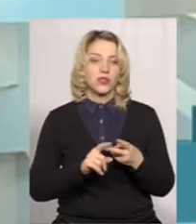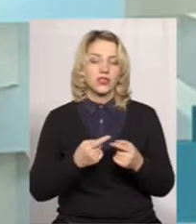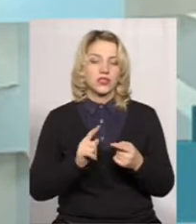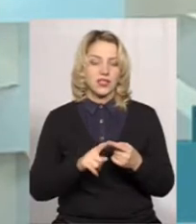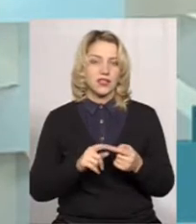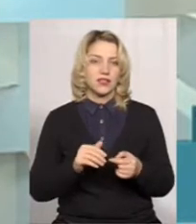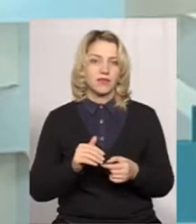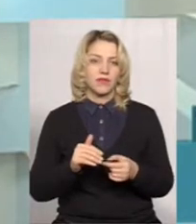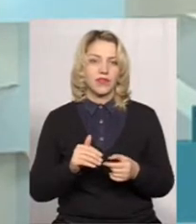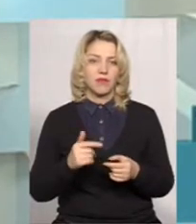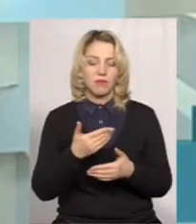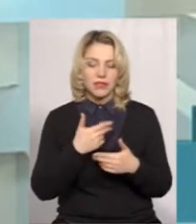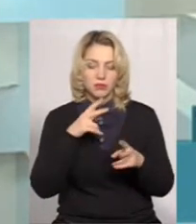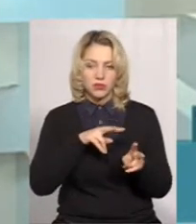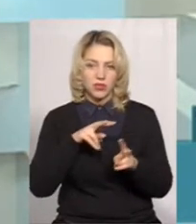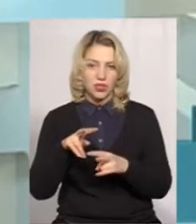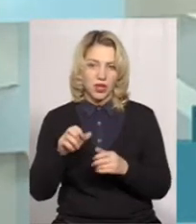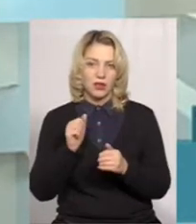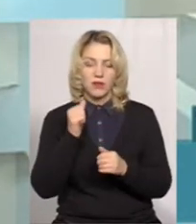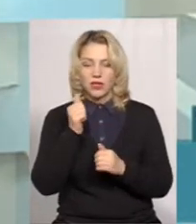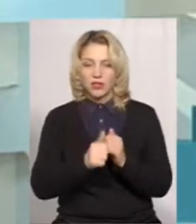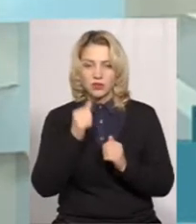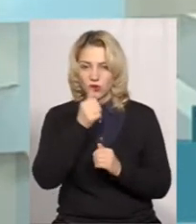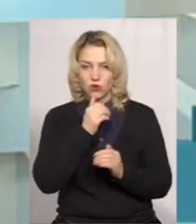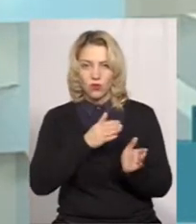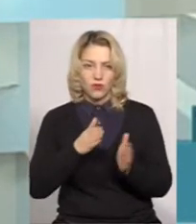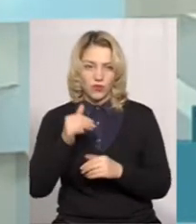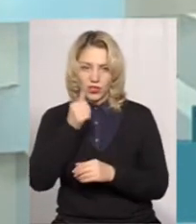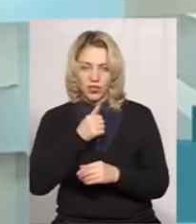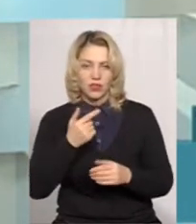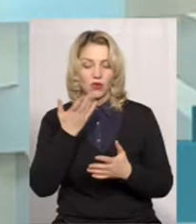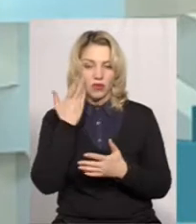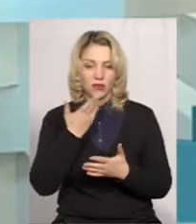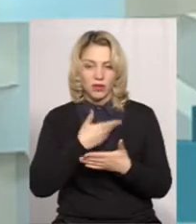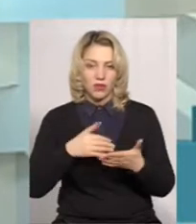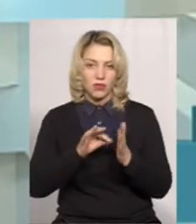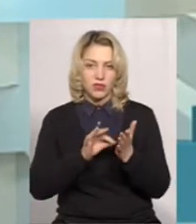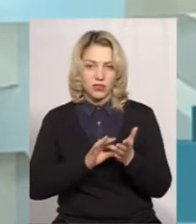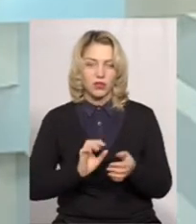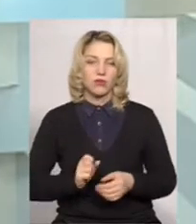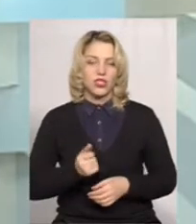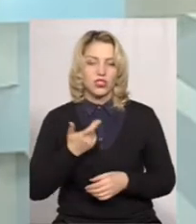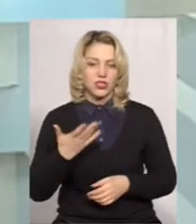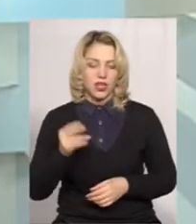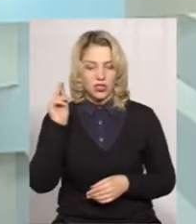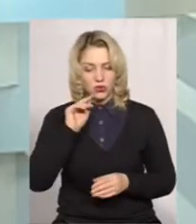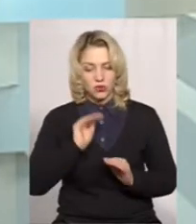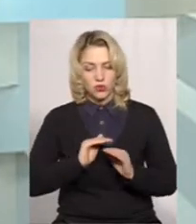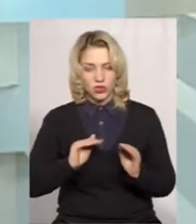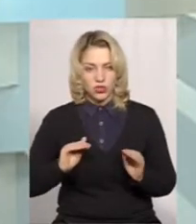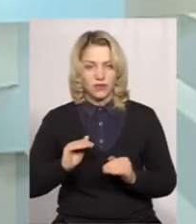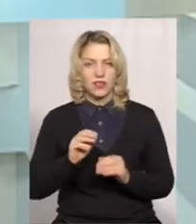друга тенденція. От ми її спостерігаємо з року в рік. Коли ми оцінюємо чисельність учнів 10